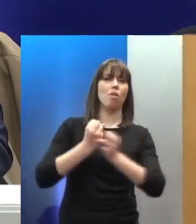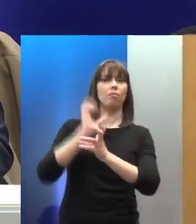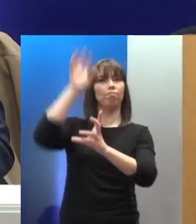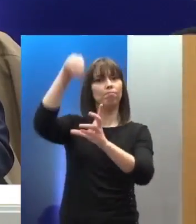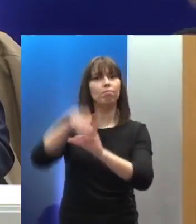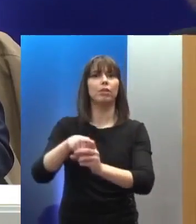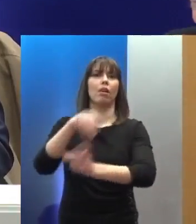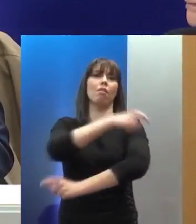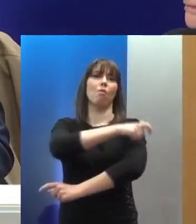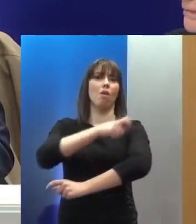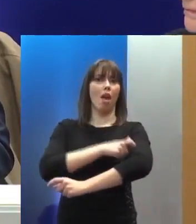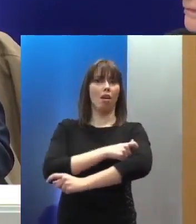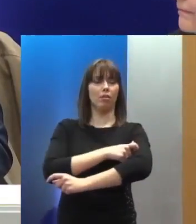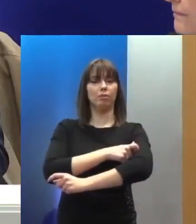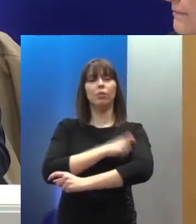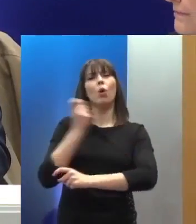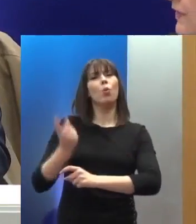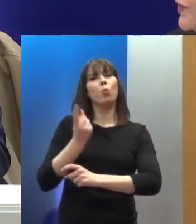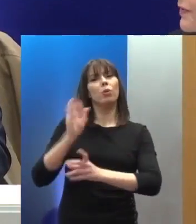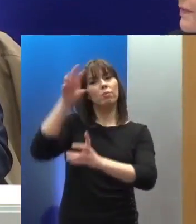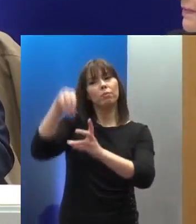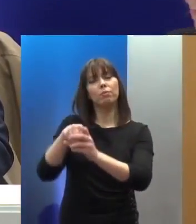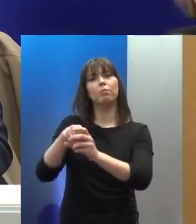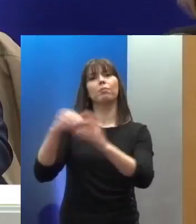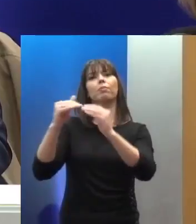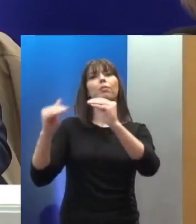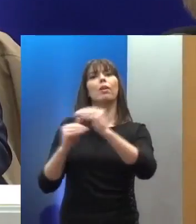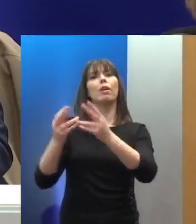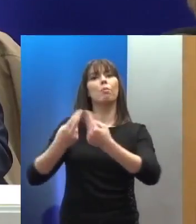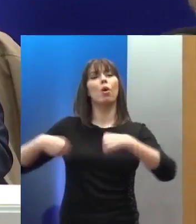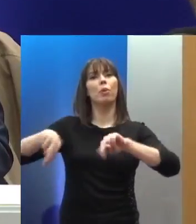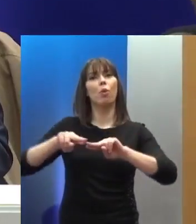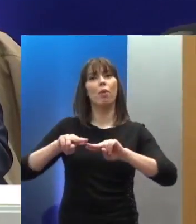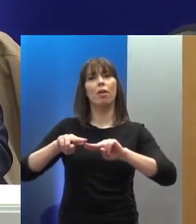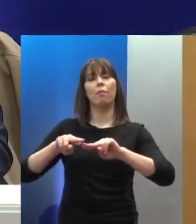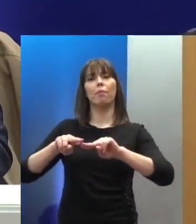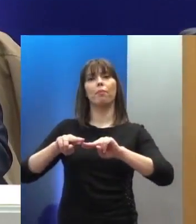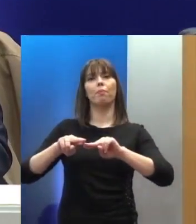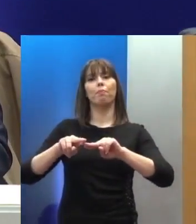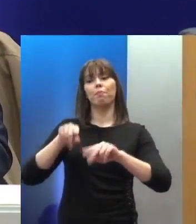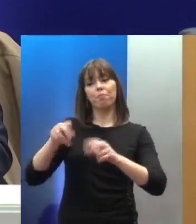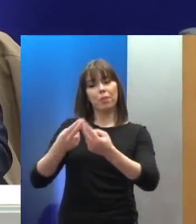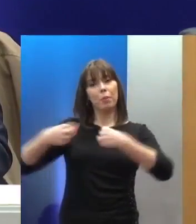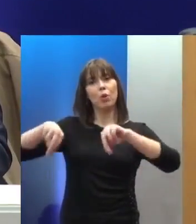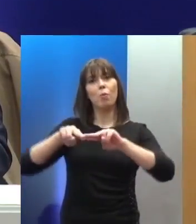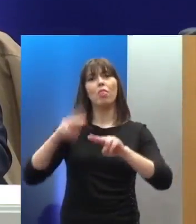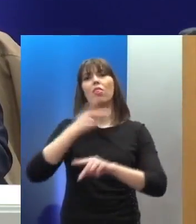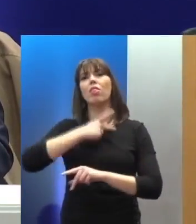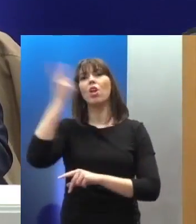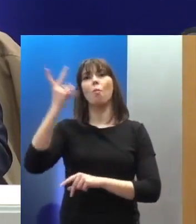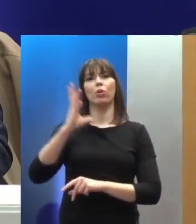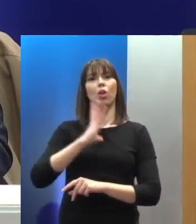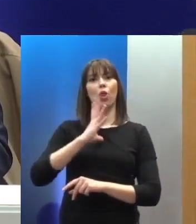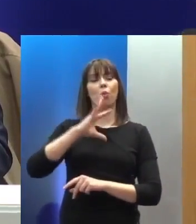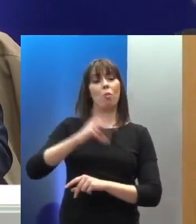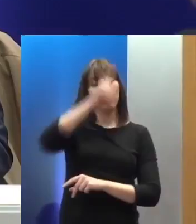κυρίως στην Υποεπιτροπή Δικαιωμάτων του Ανθρώπου, είναι ο